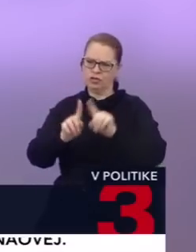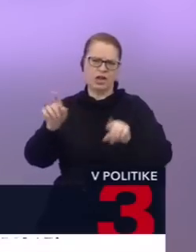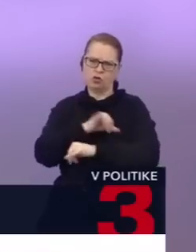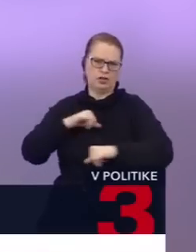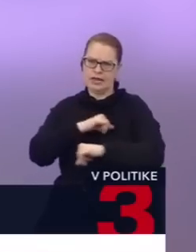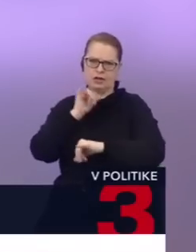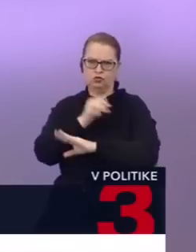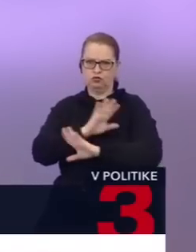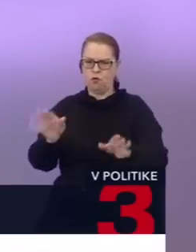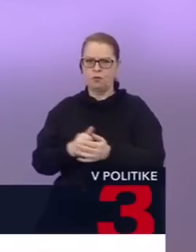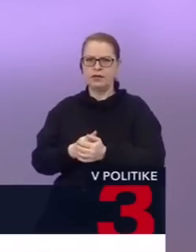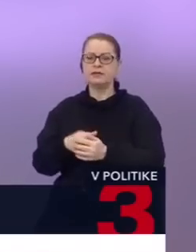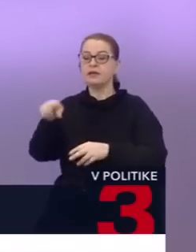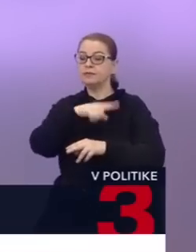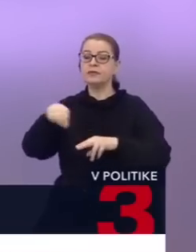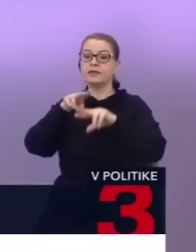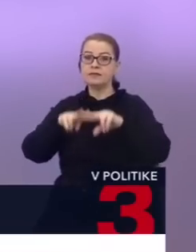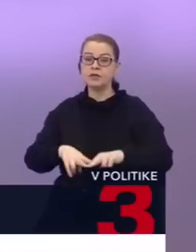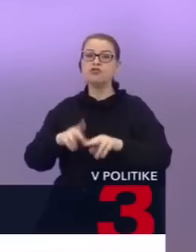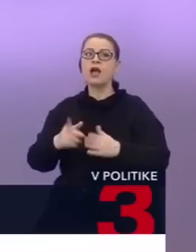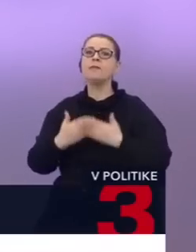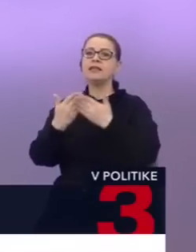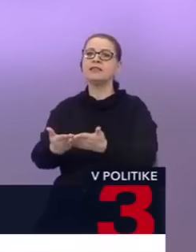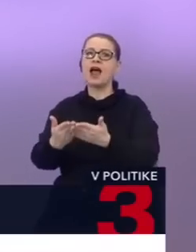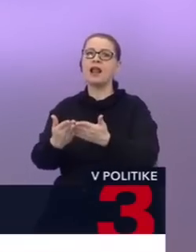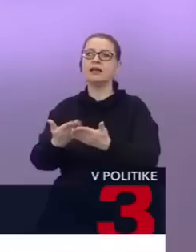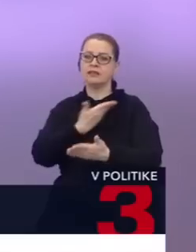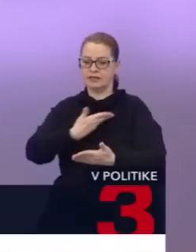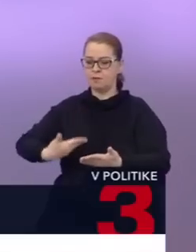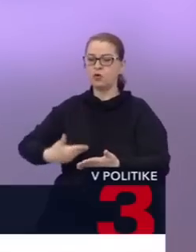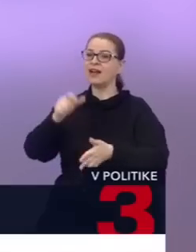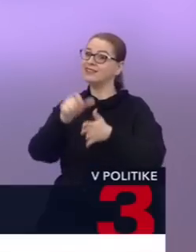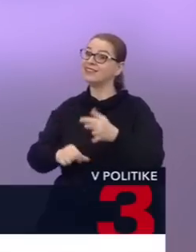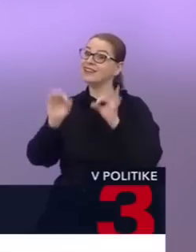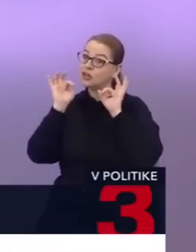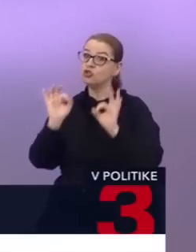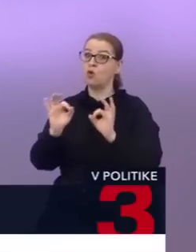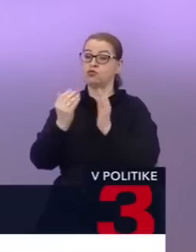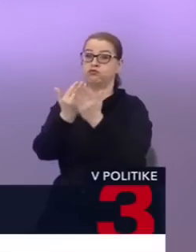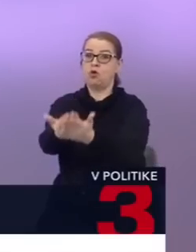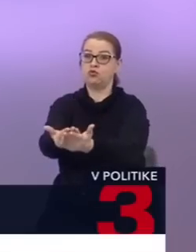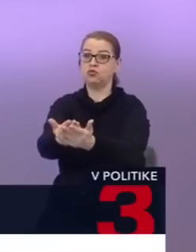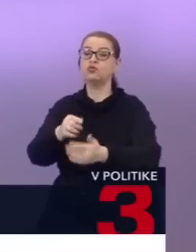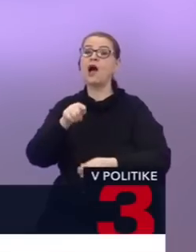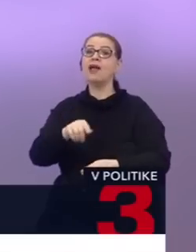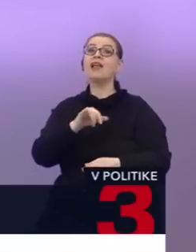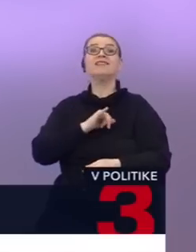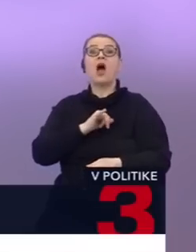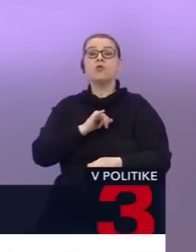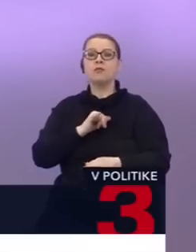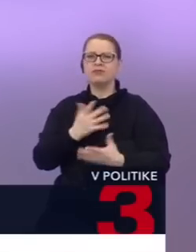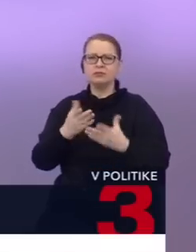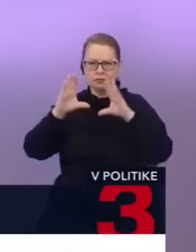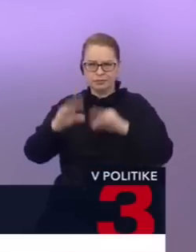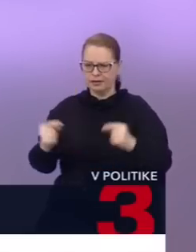jednak ten zvyšok, alebo aj týchto, aby dali demokratické strany atraktívnu ponuku a tá atraktivita je v prvom rade v tom, že sa prestanú